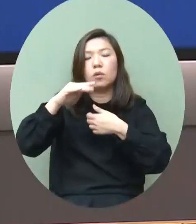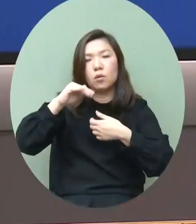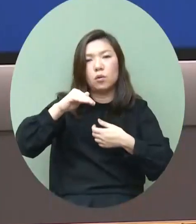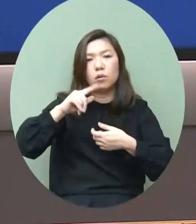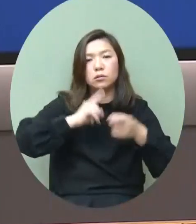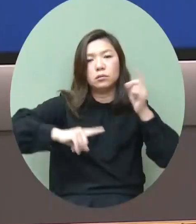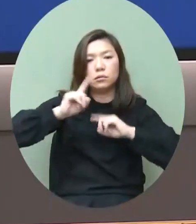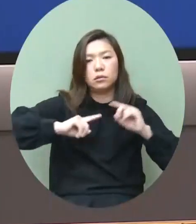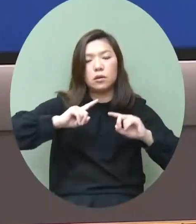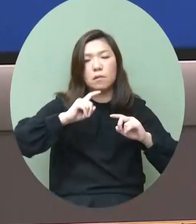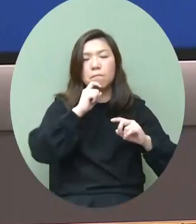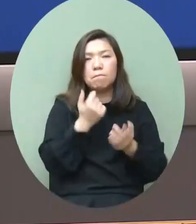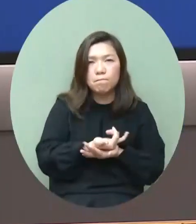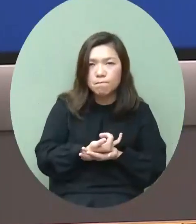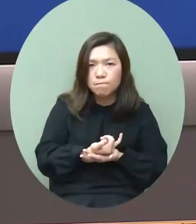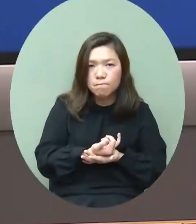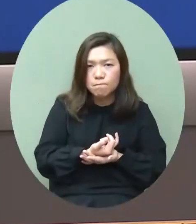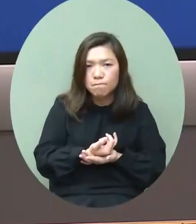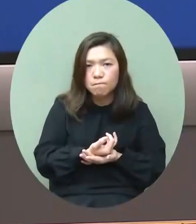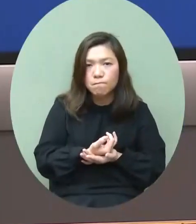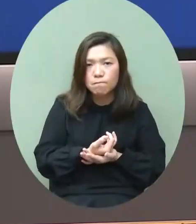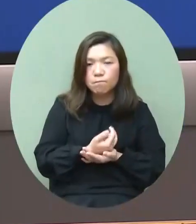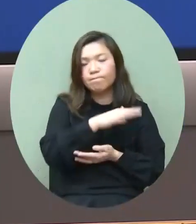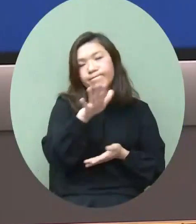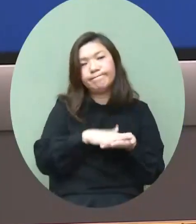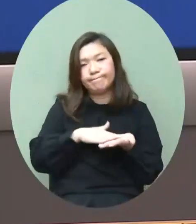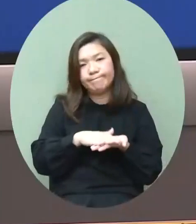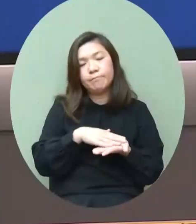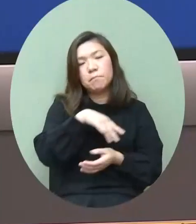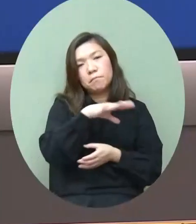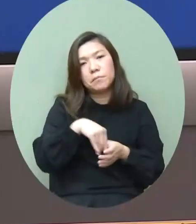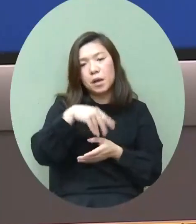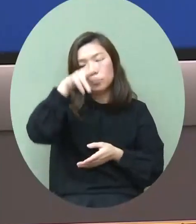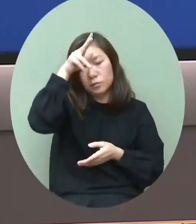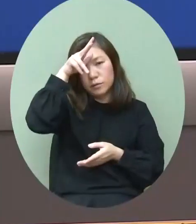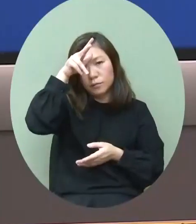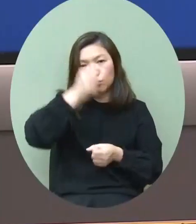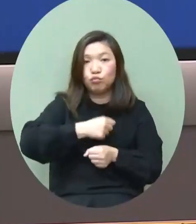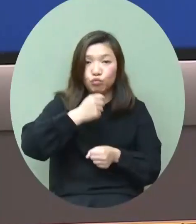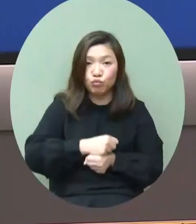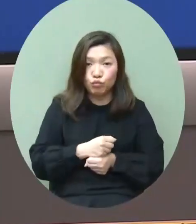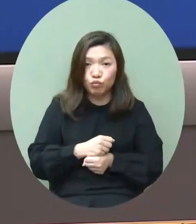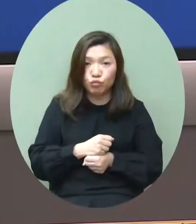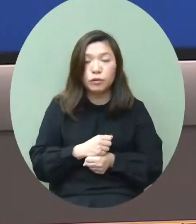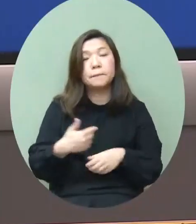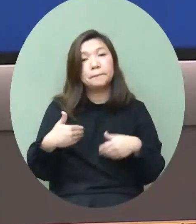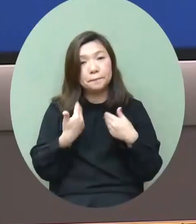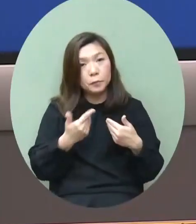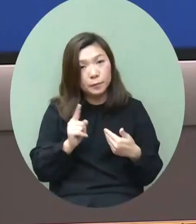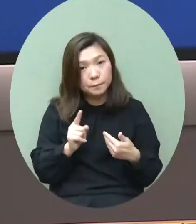自由地評論所有的事包括特區政府的工作和表現